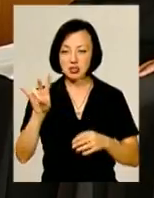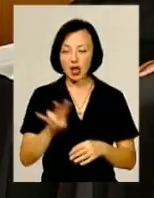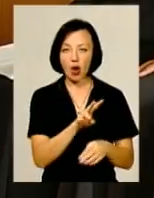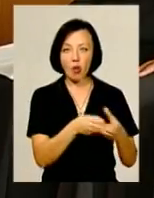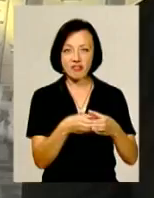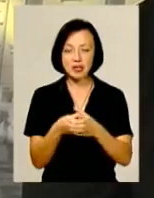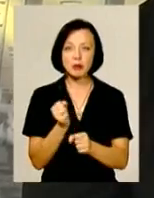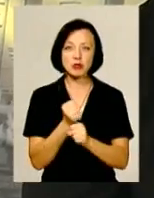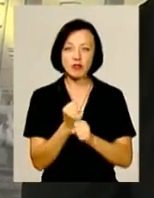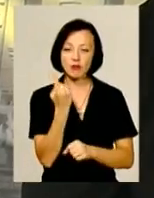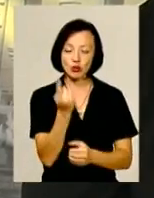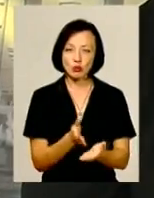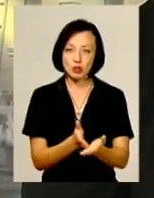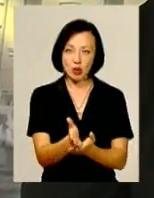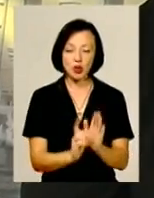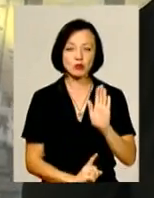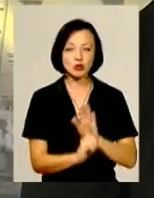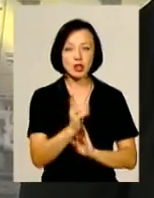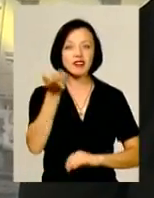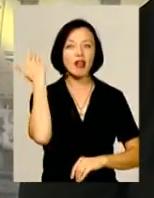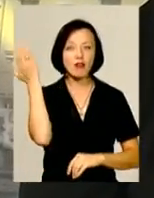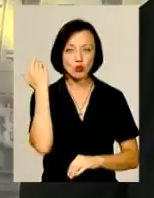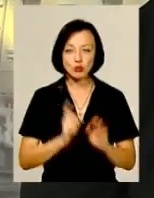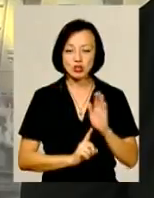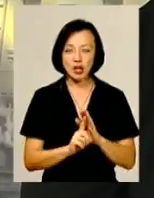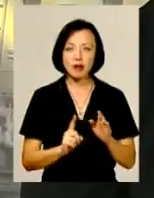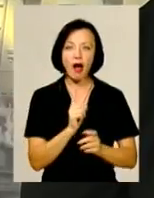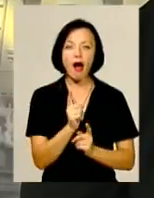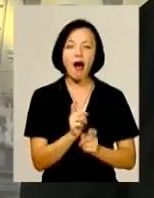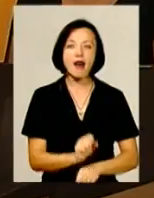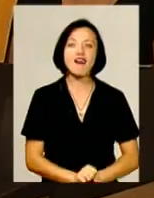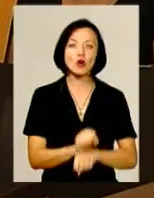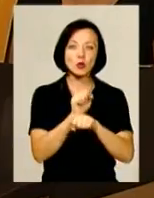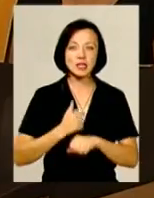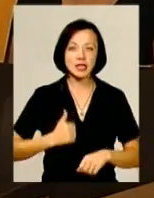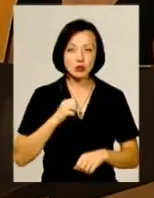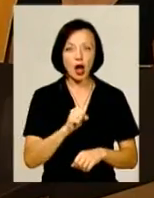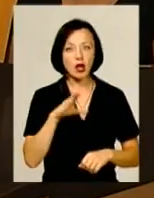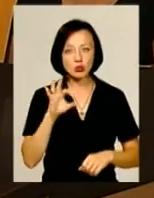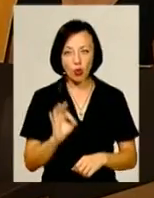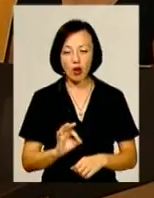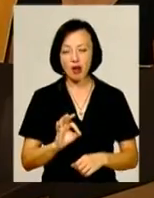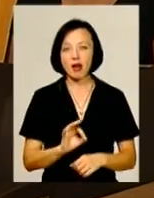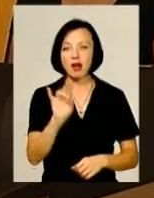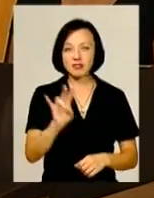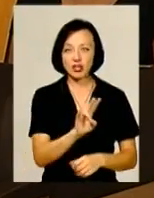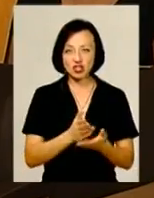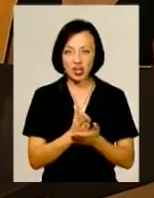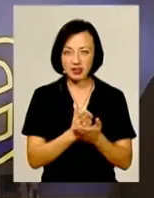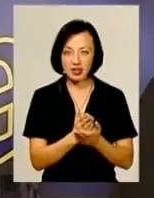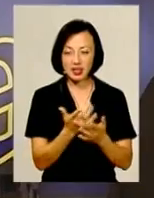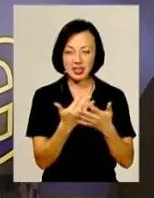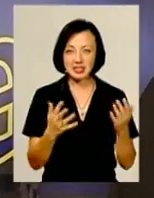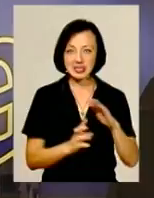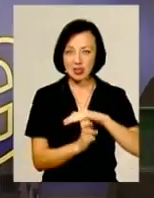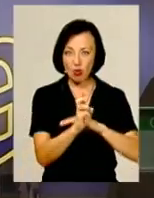Щоправда, працювати в одному напрямку розпочали вже давно – з початком Революції Гідності та АТО. Капелани різних церков постійно їздять на Схід.